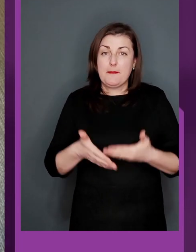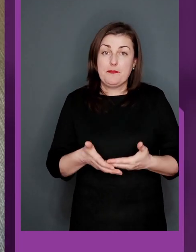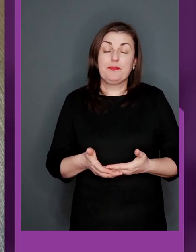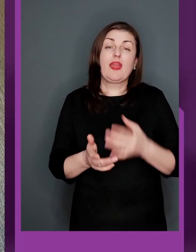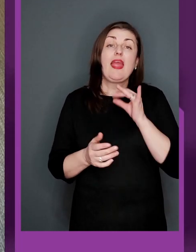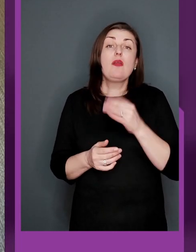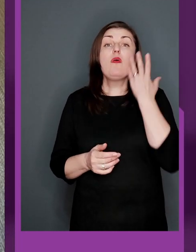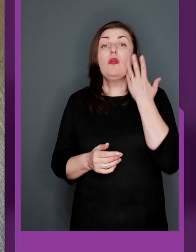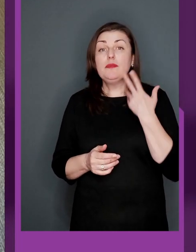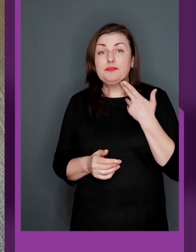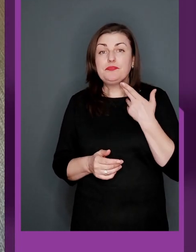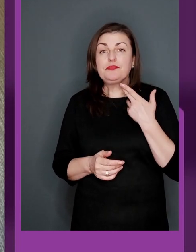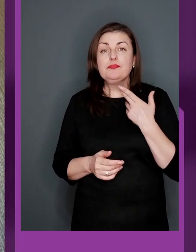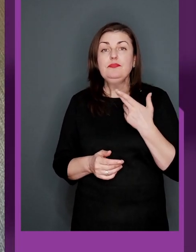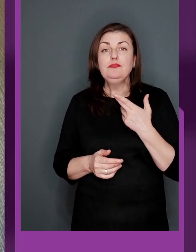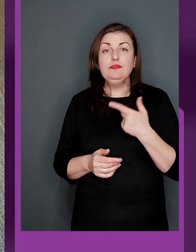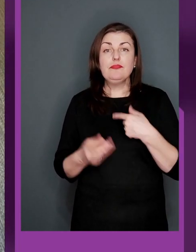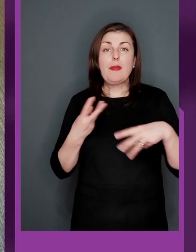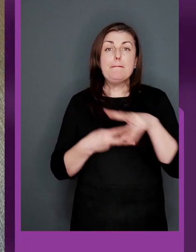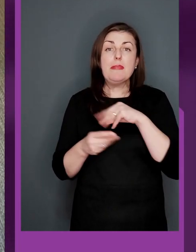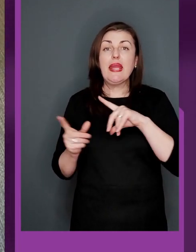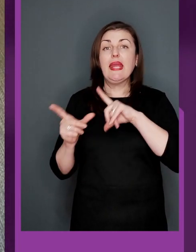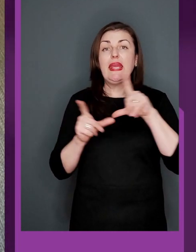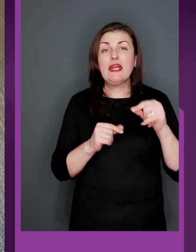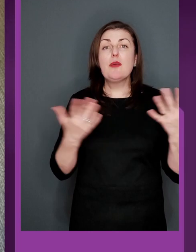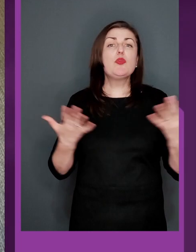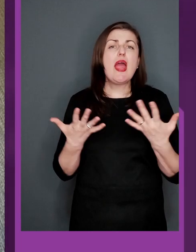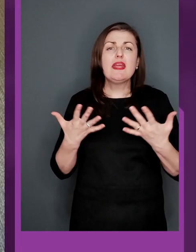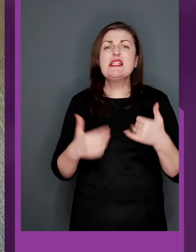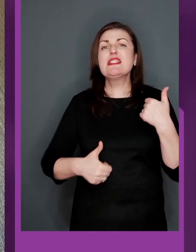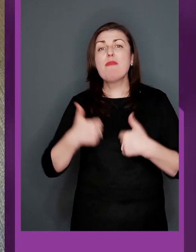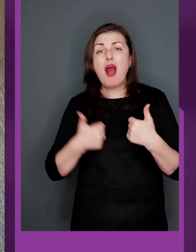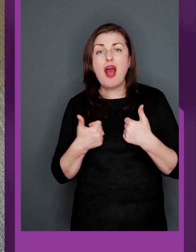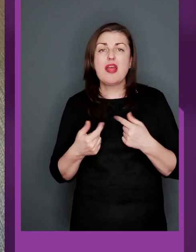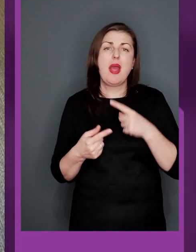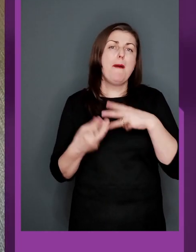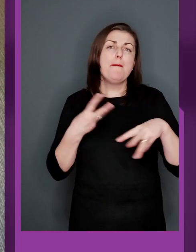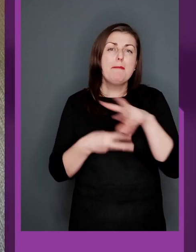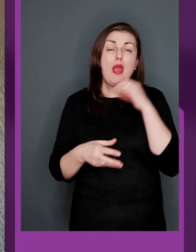І коли ми їдемо на якісь змагання,